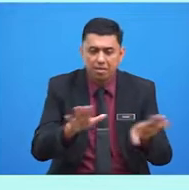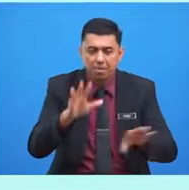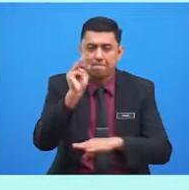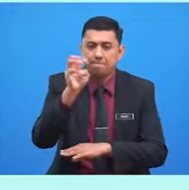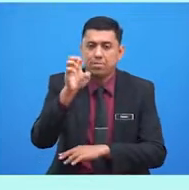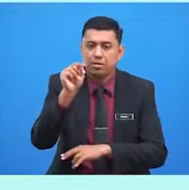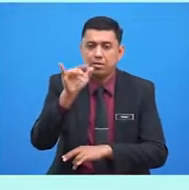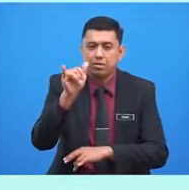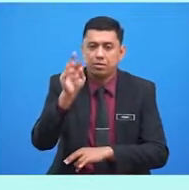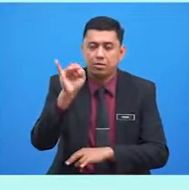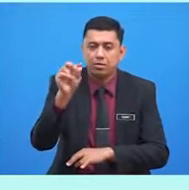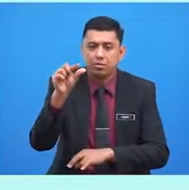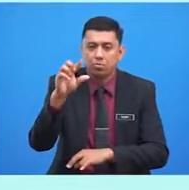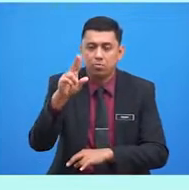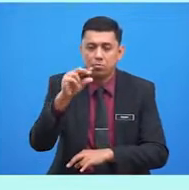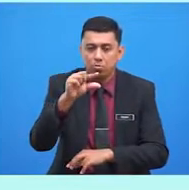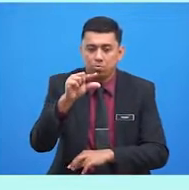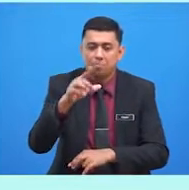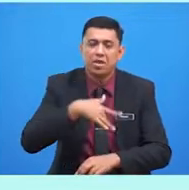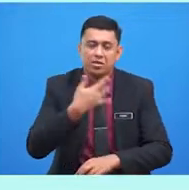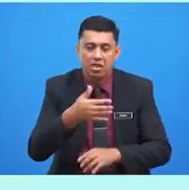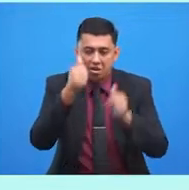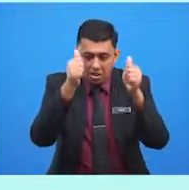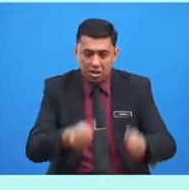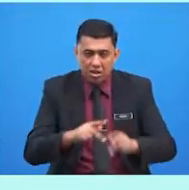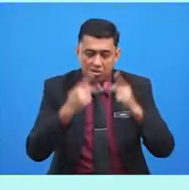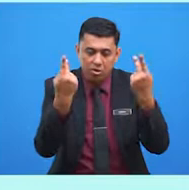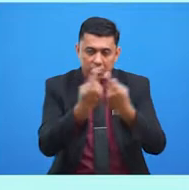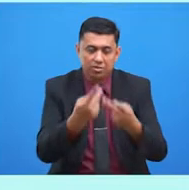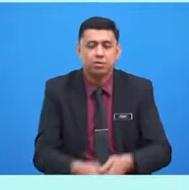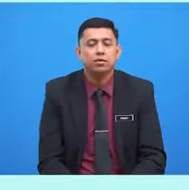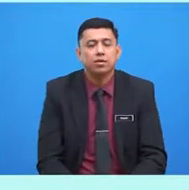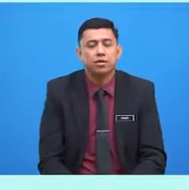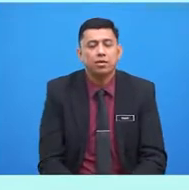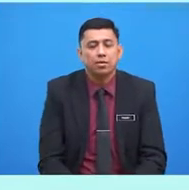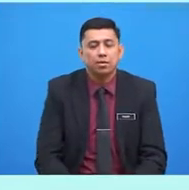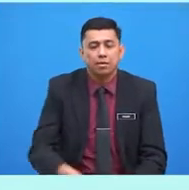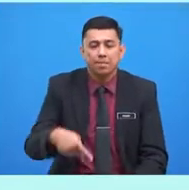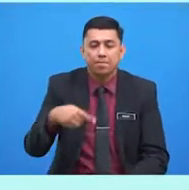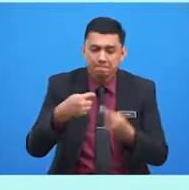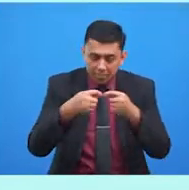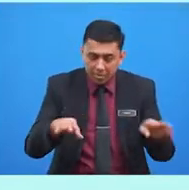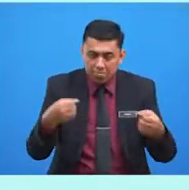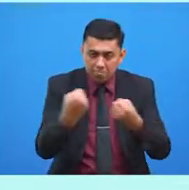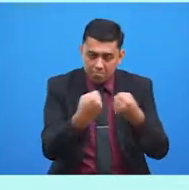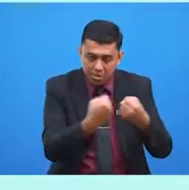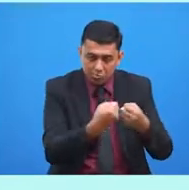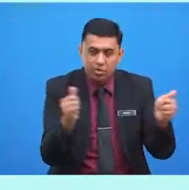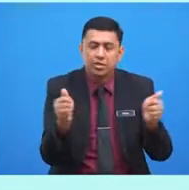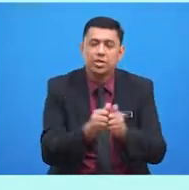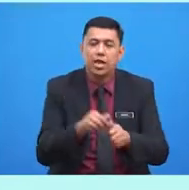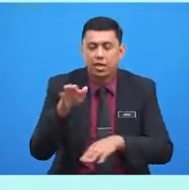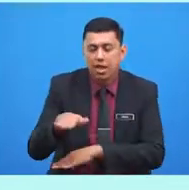perasaan hali keluarga. situasi B, Pejia telah bergaduh dengan